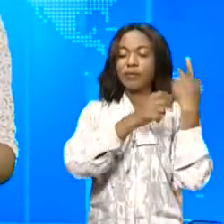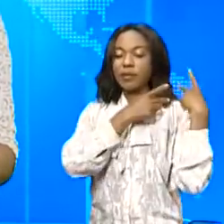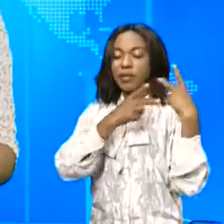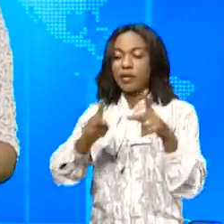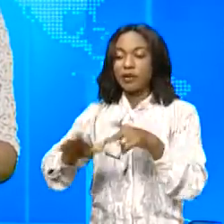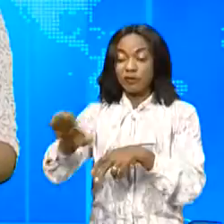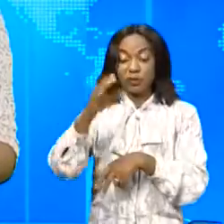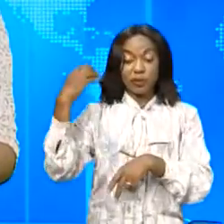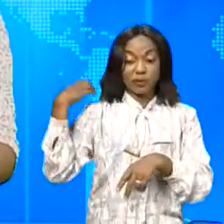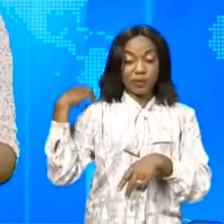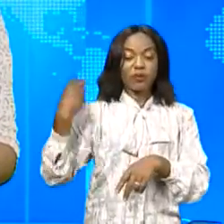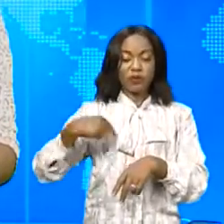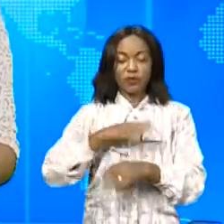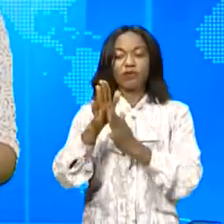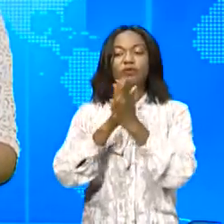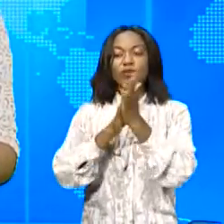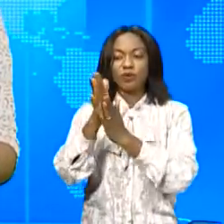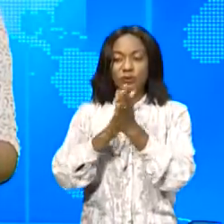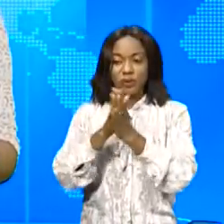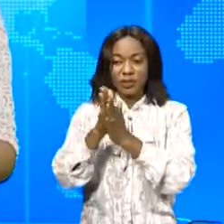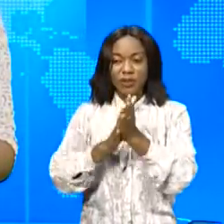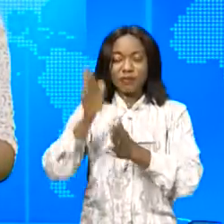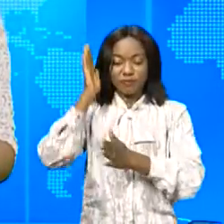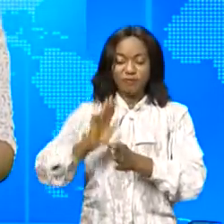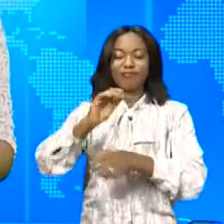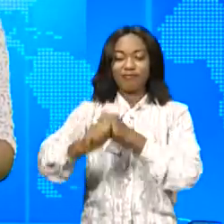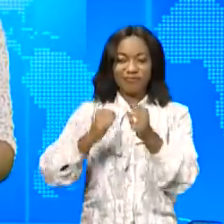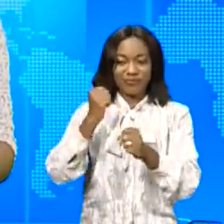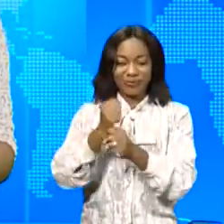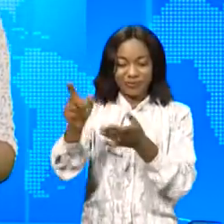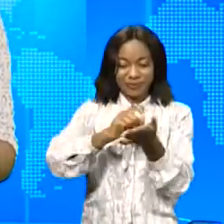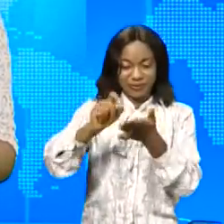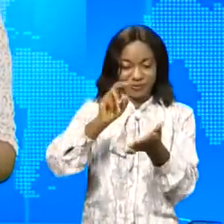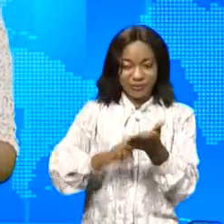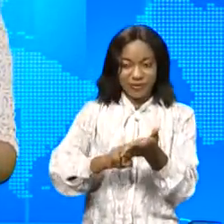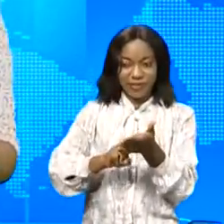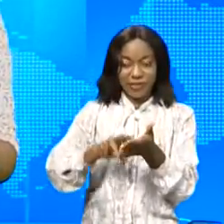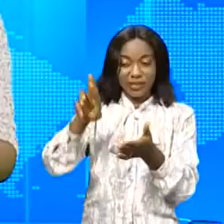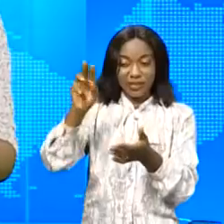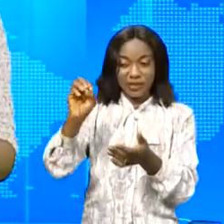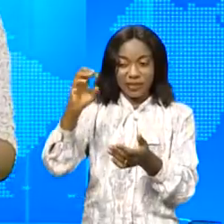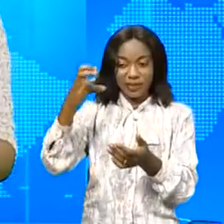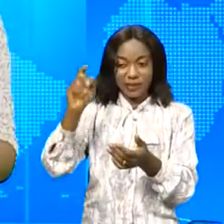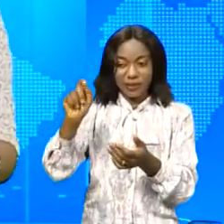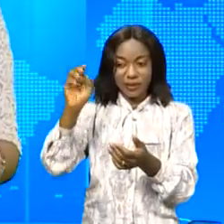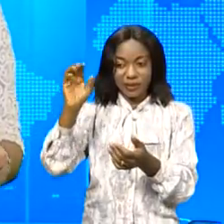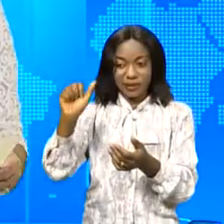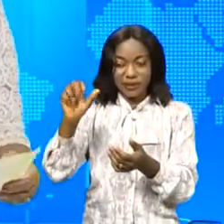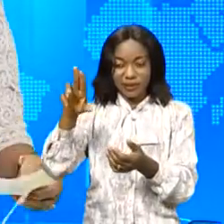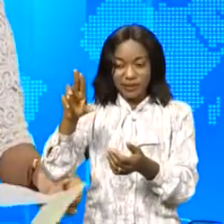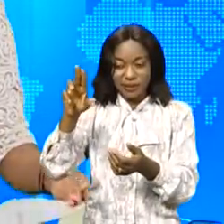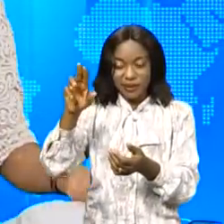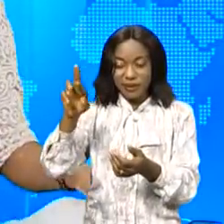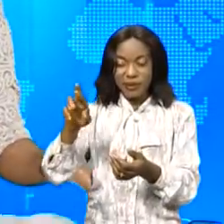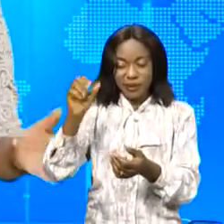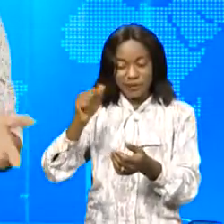mandat que nous vous souhaitons fructueux et paisible signer le recteur Daniel Ngoumba Ia Nsouzi professeur